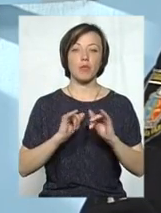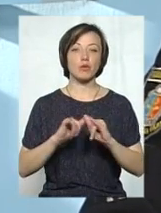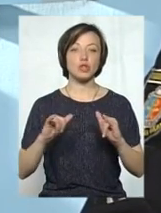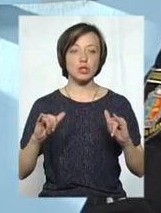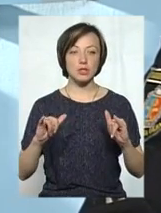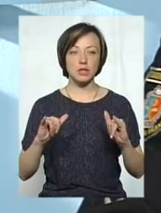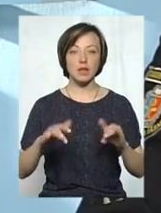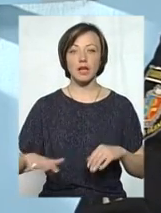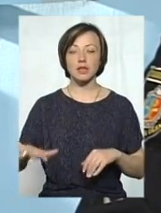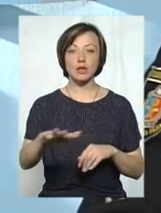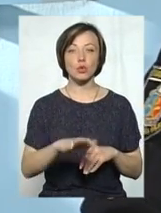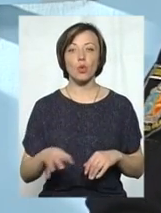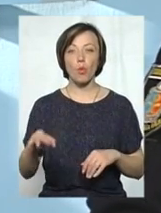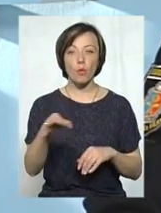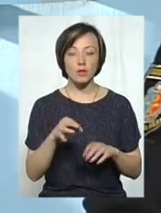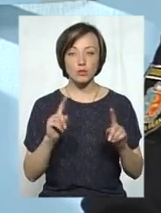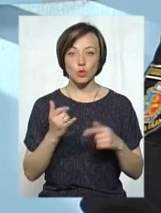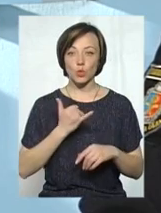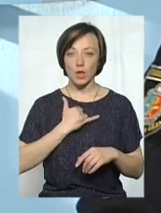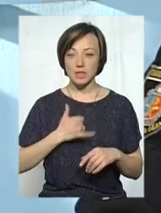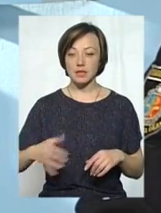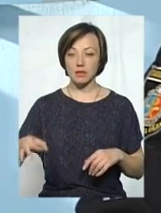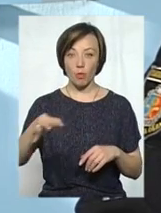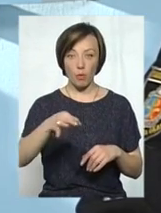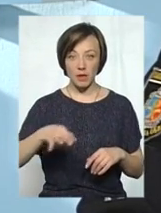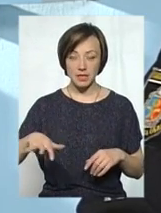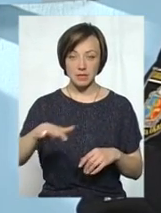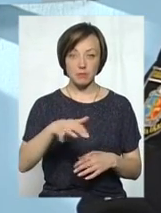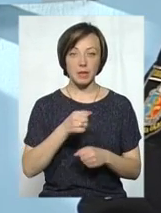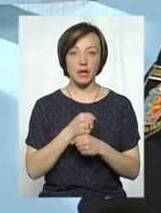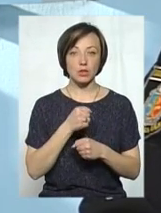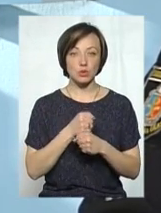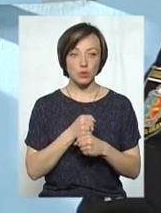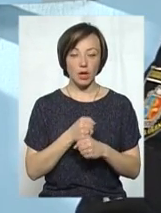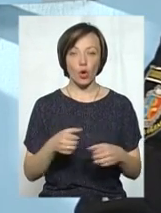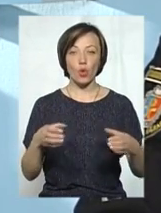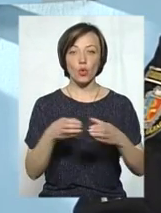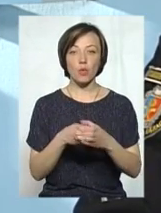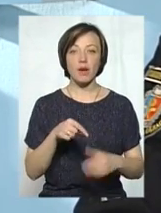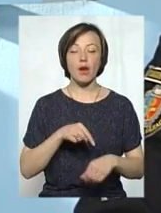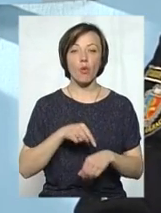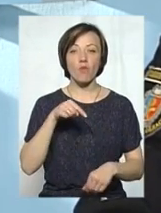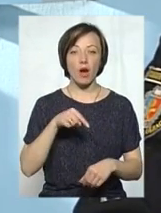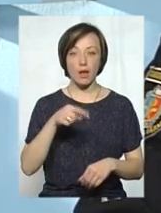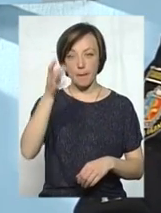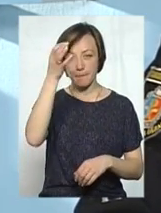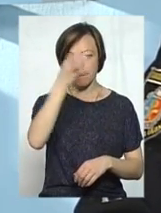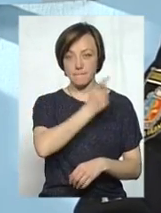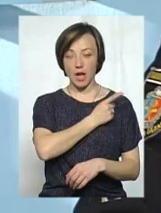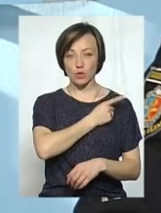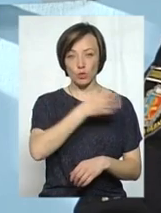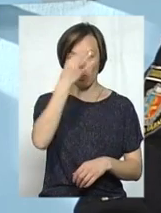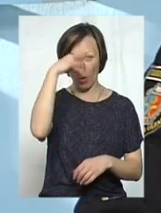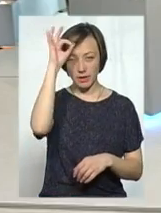на території області, бо тому що в нас на території області працюють групи реагування патрульної поліції,